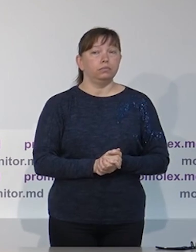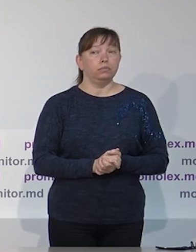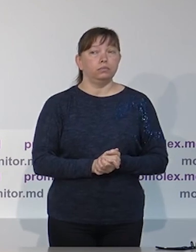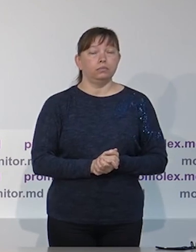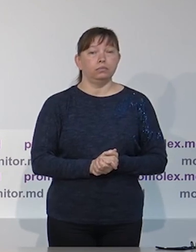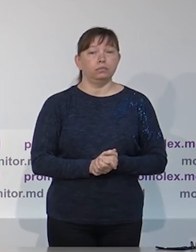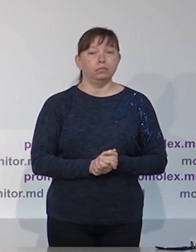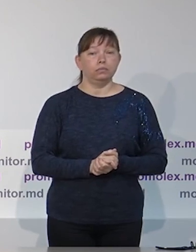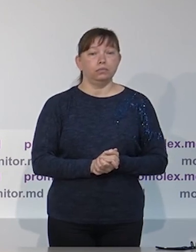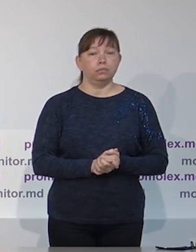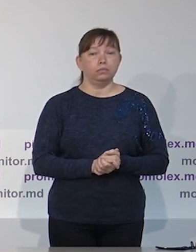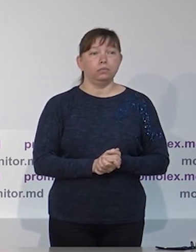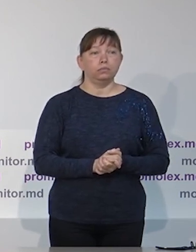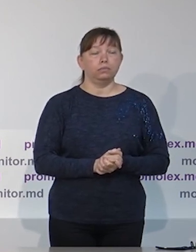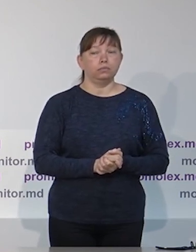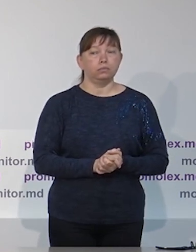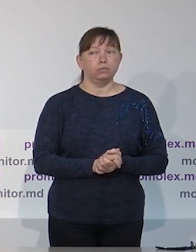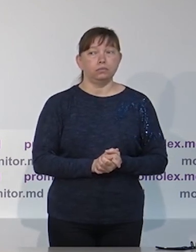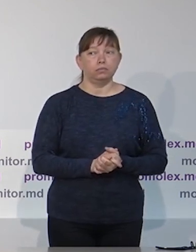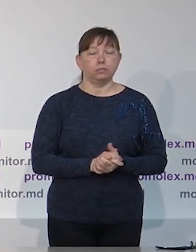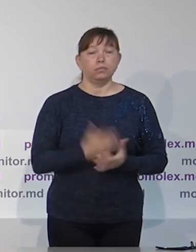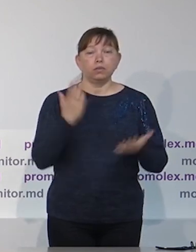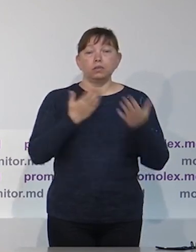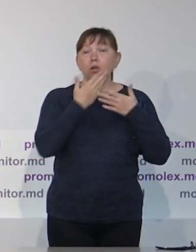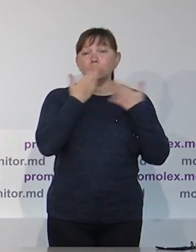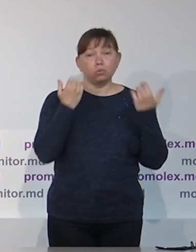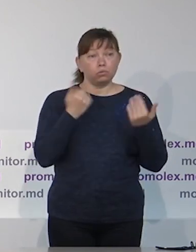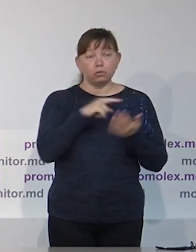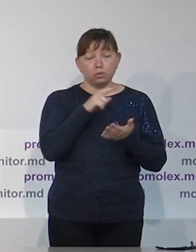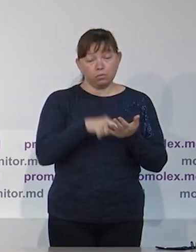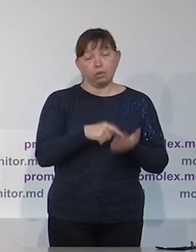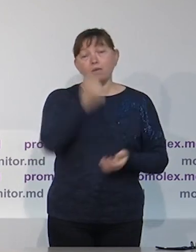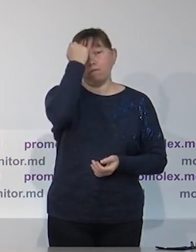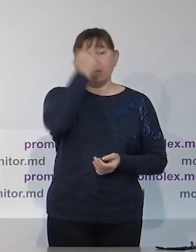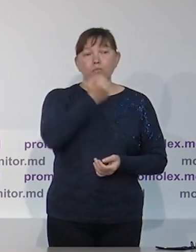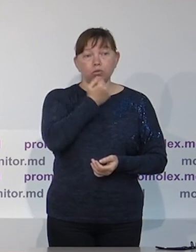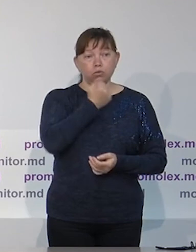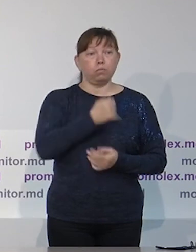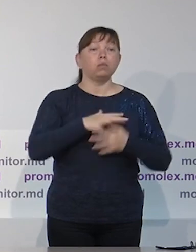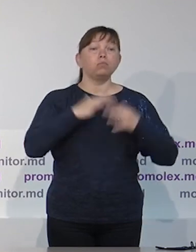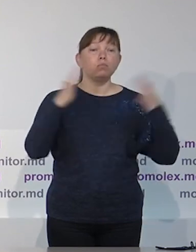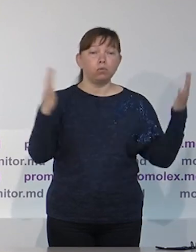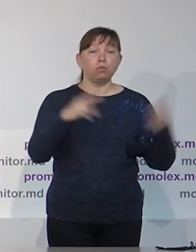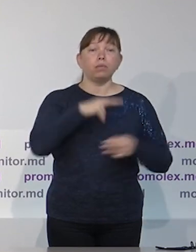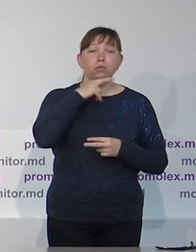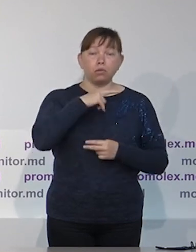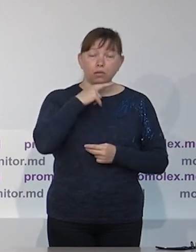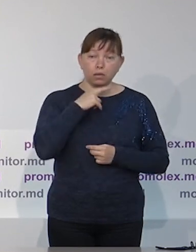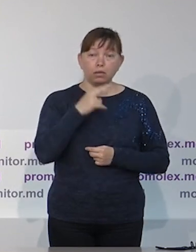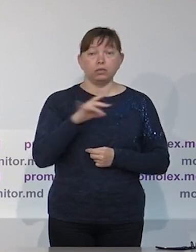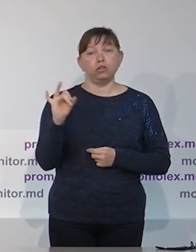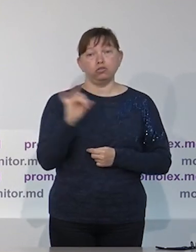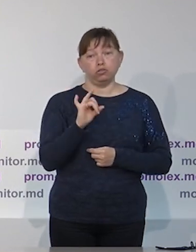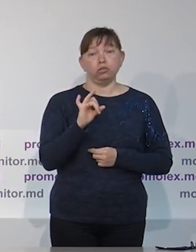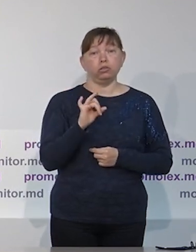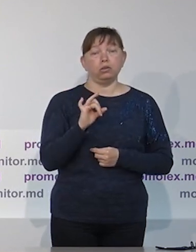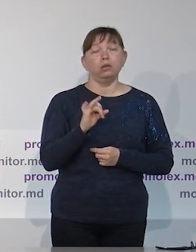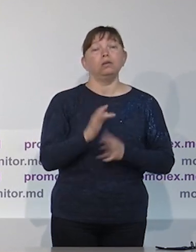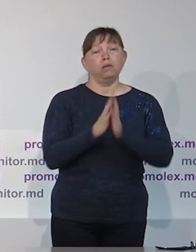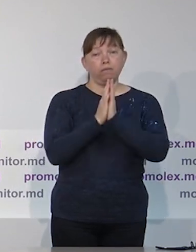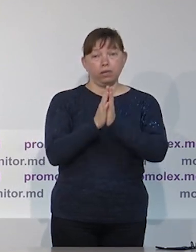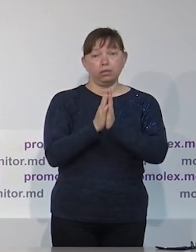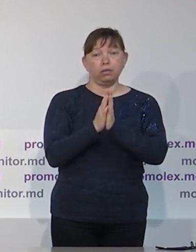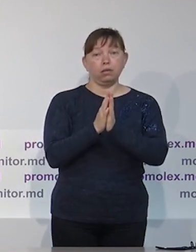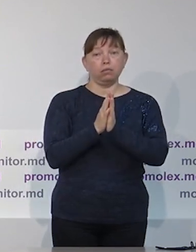И, соответственно, если у вас есть вопросы, у вас сейчас есть время их задать, если вопросов нет,